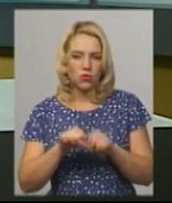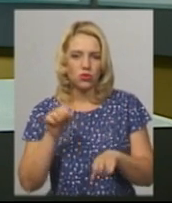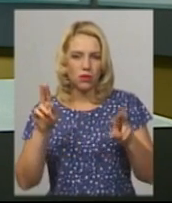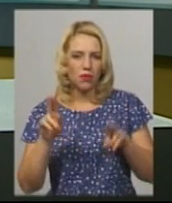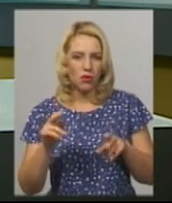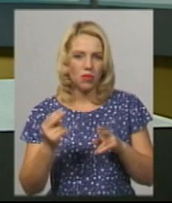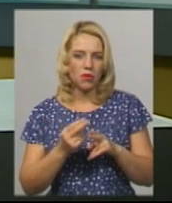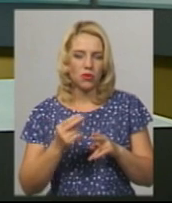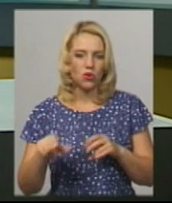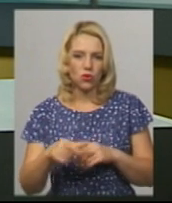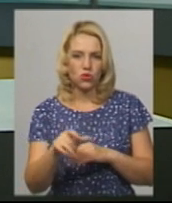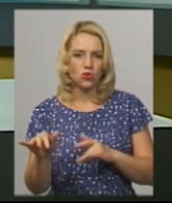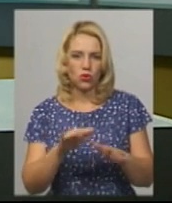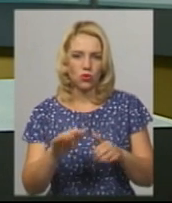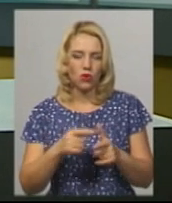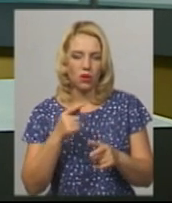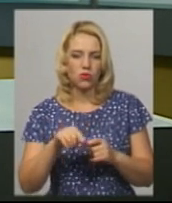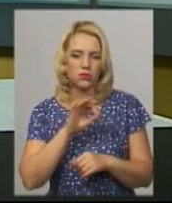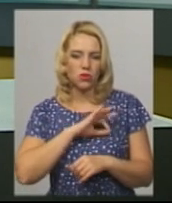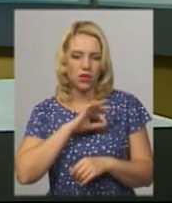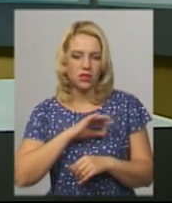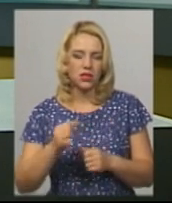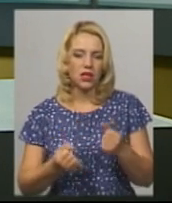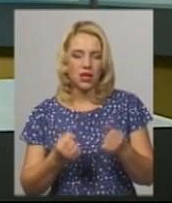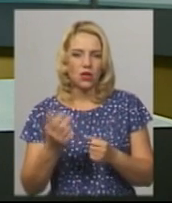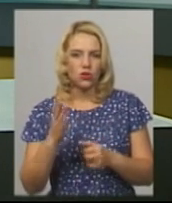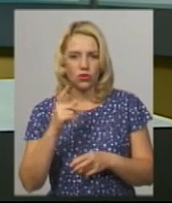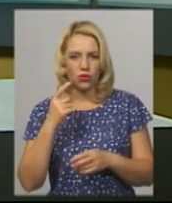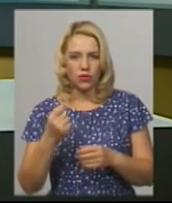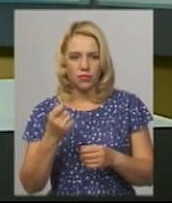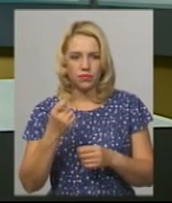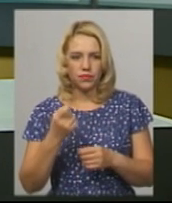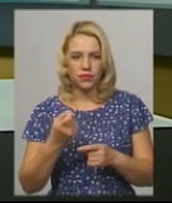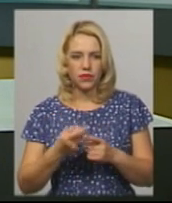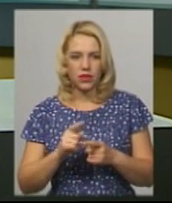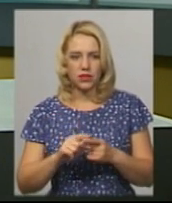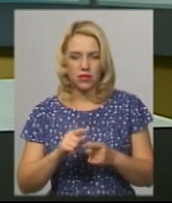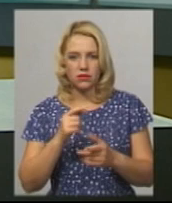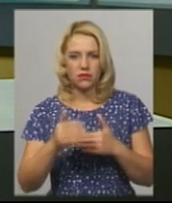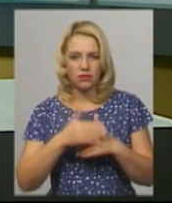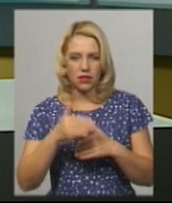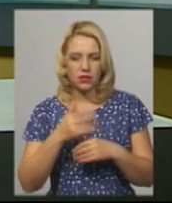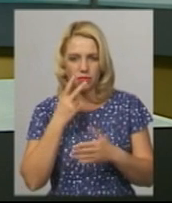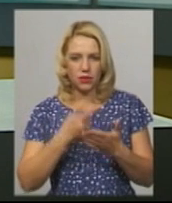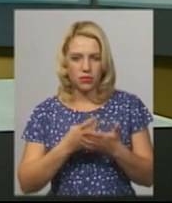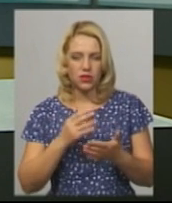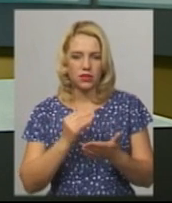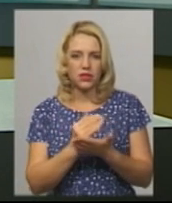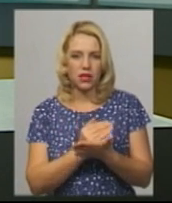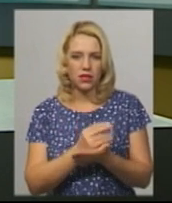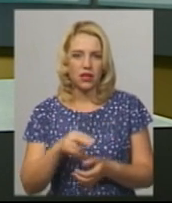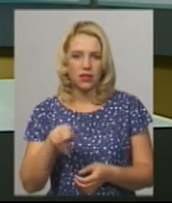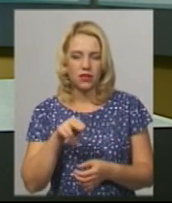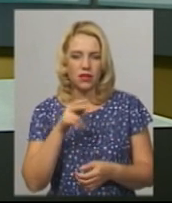дорожнього руху або експлуатації транспорту особами, які керують транспортними засобами. Санкція цієї статті передбачає позбавлення